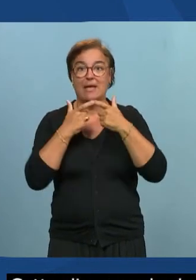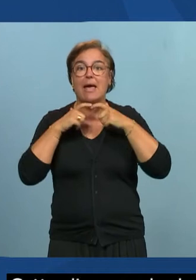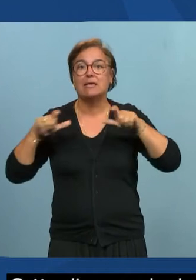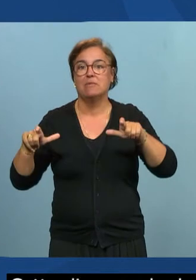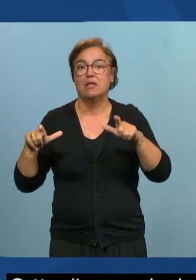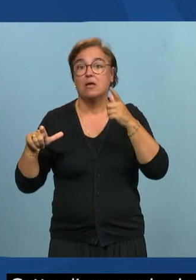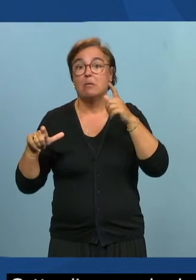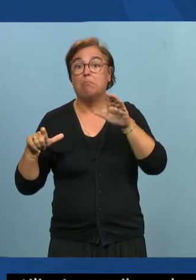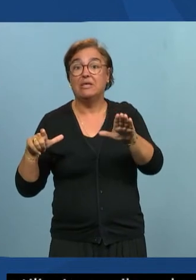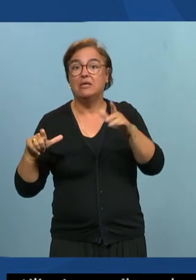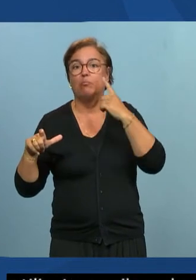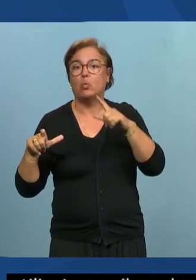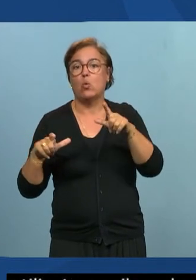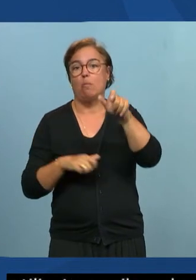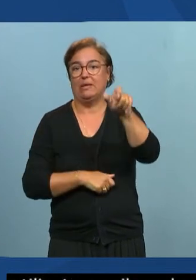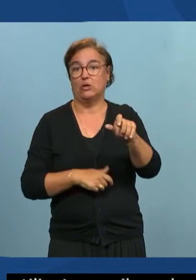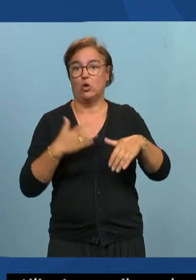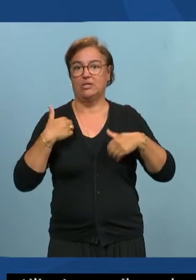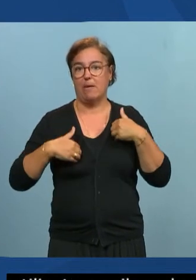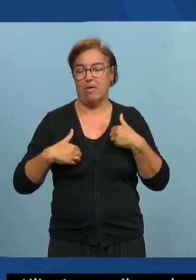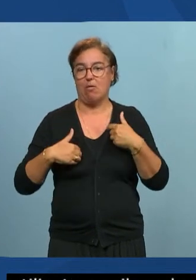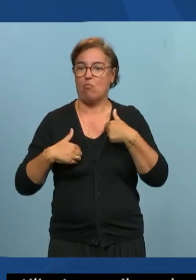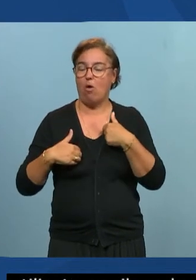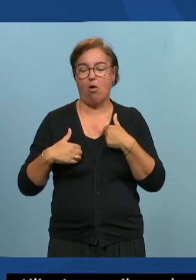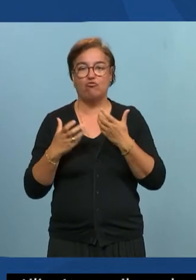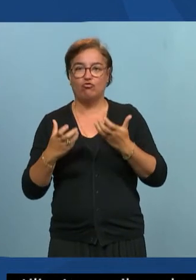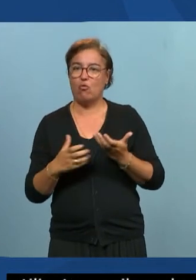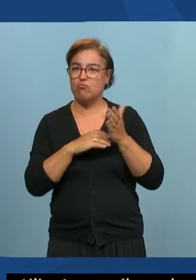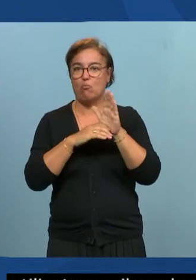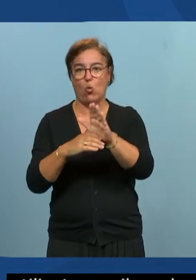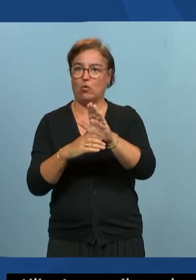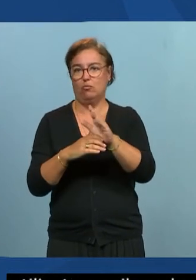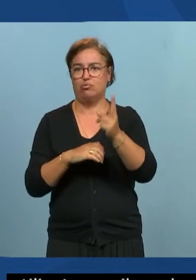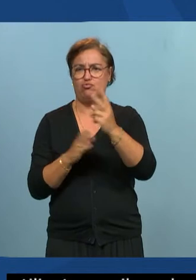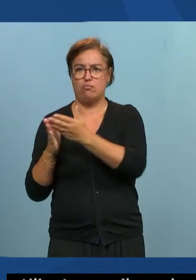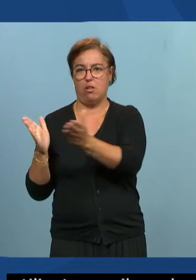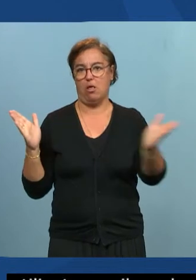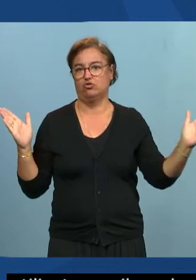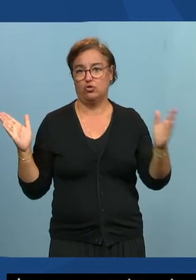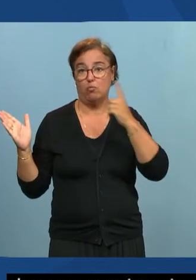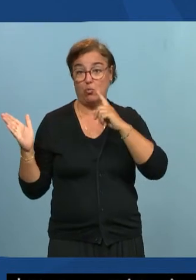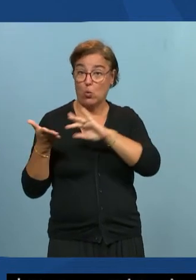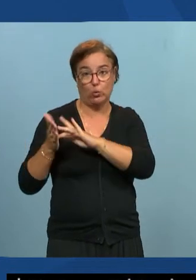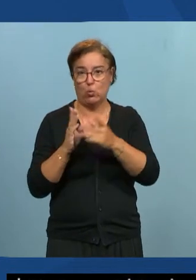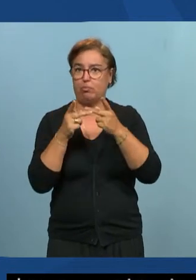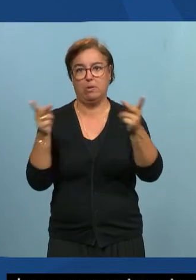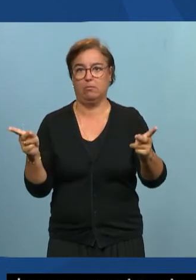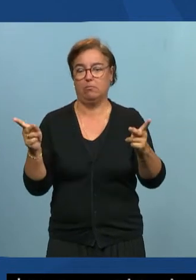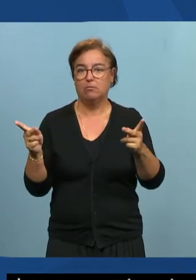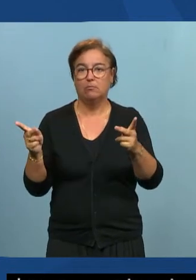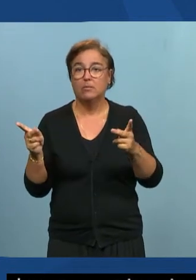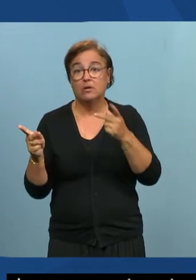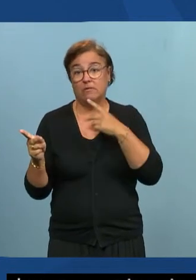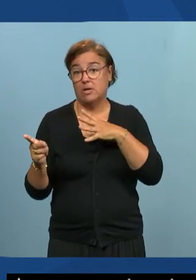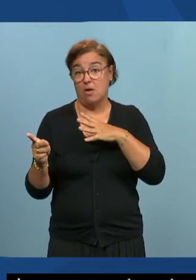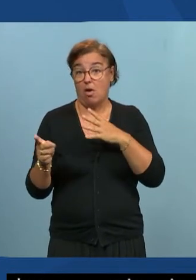handicapées. Moi, j'ai voulu positionner les choses de manière assez large pour montrer qu'il y a une